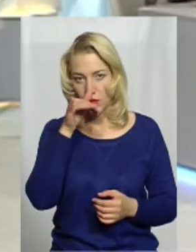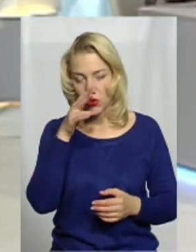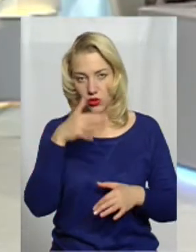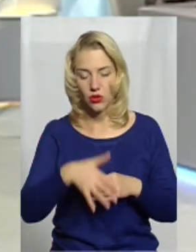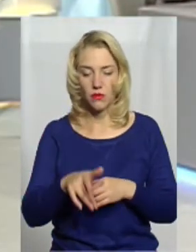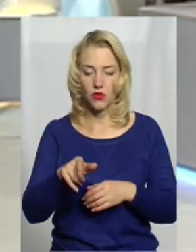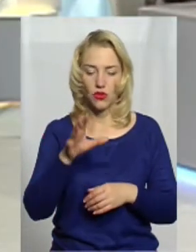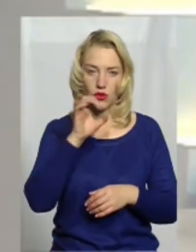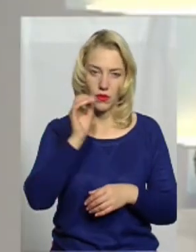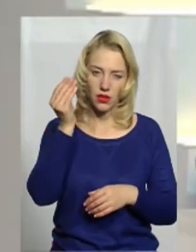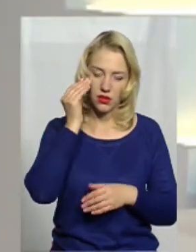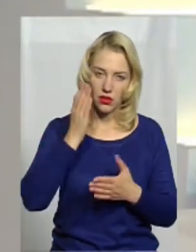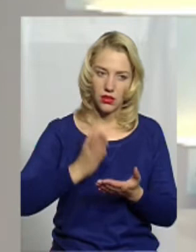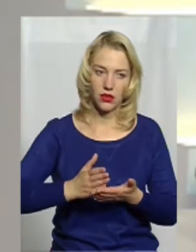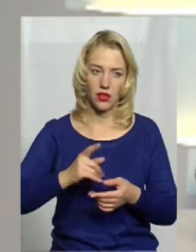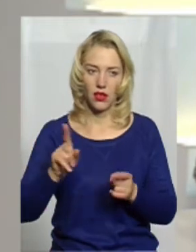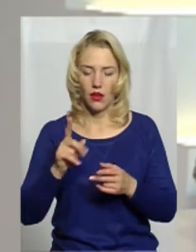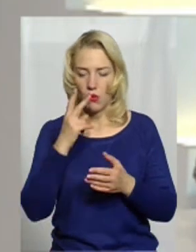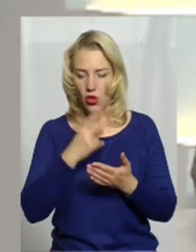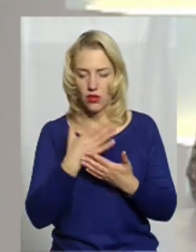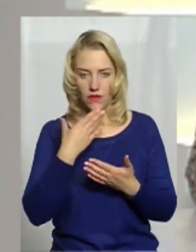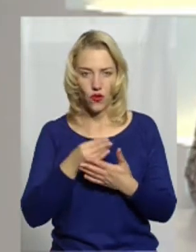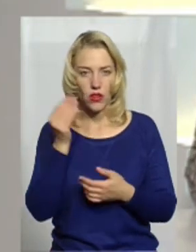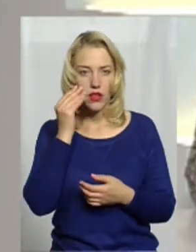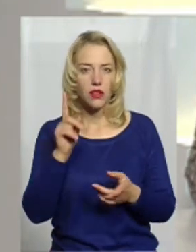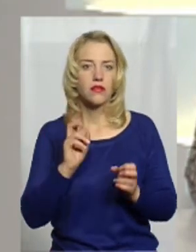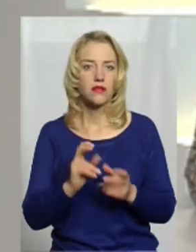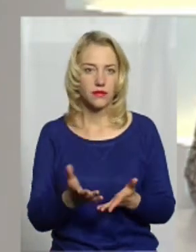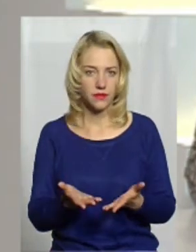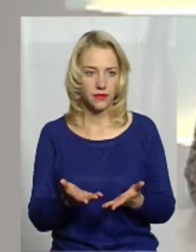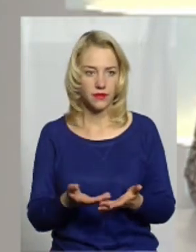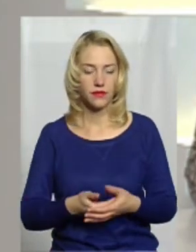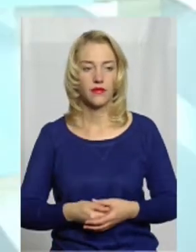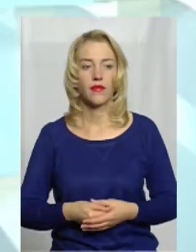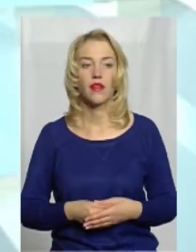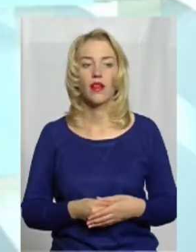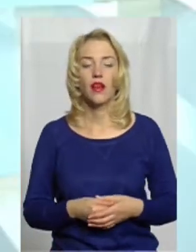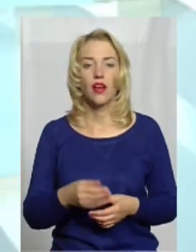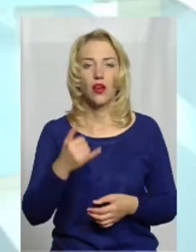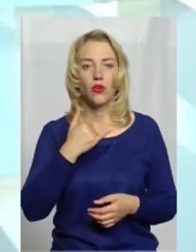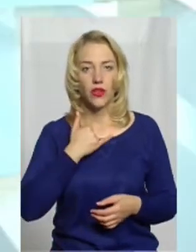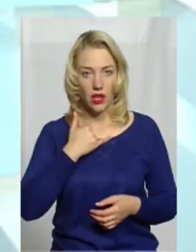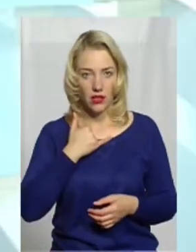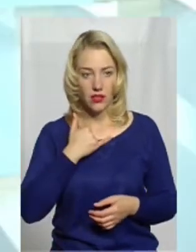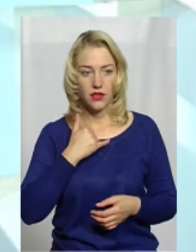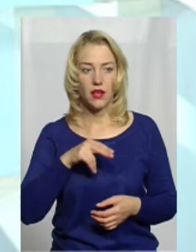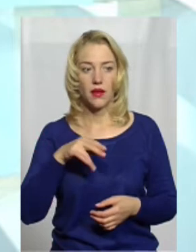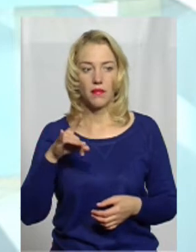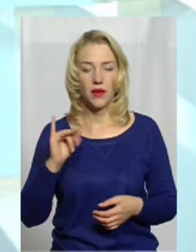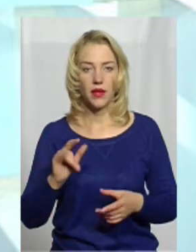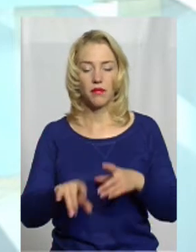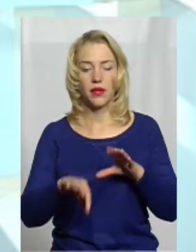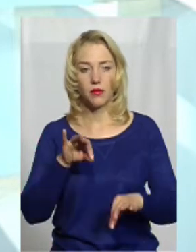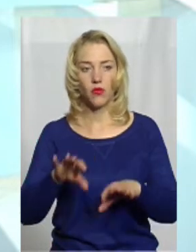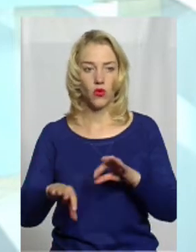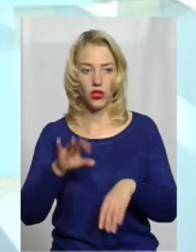здібна, вона проявляє якусь свої здібності відразу, як з'являється? У нас при відборі